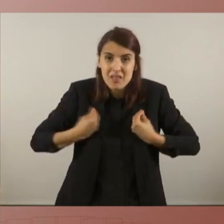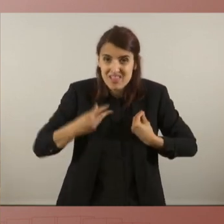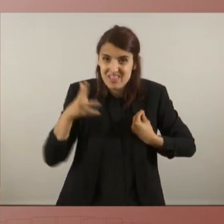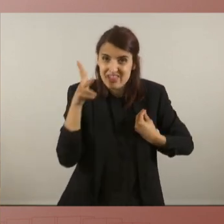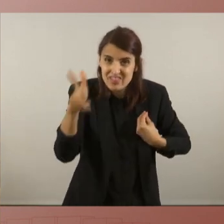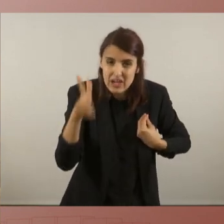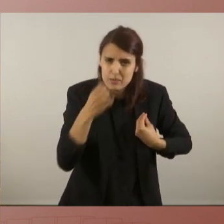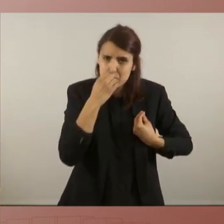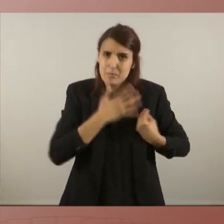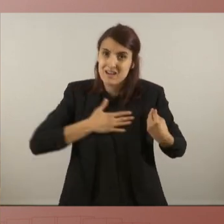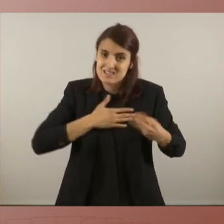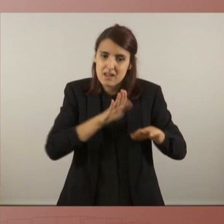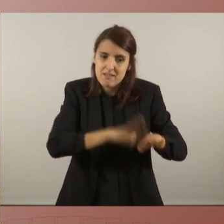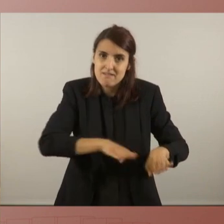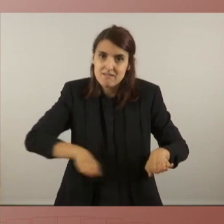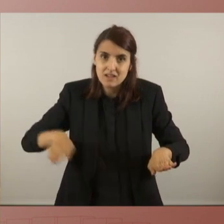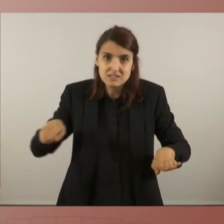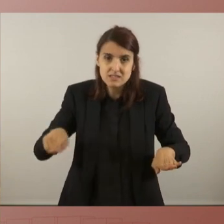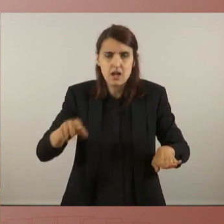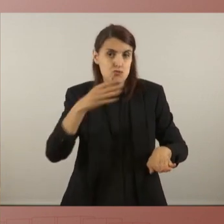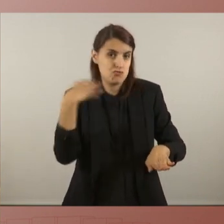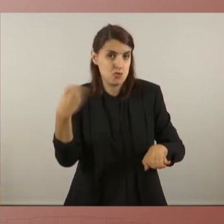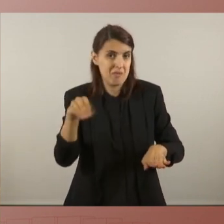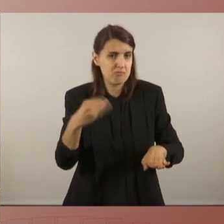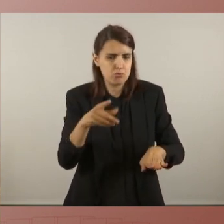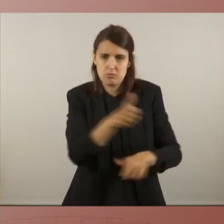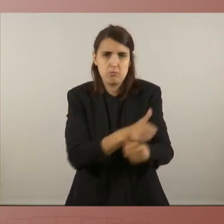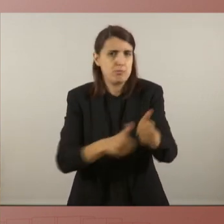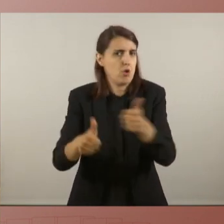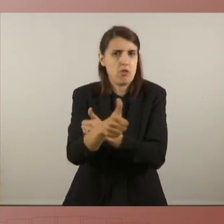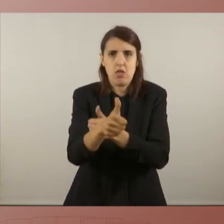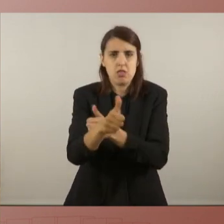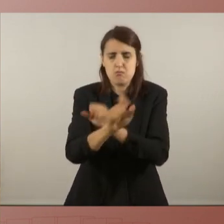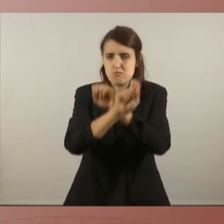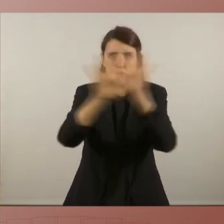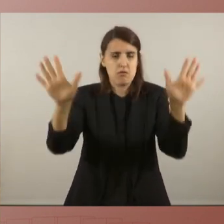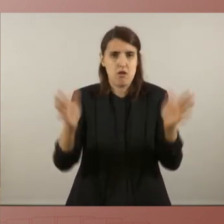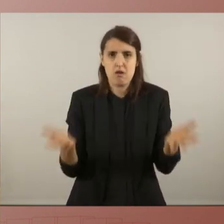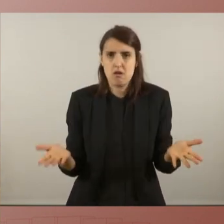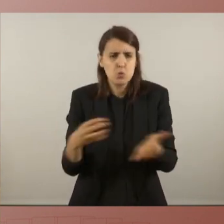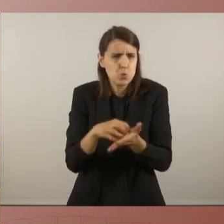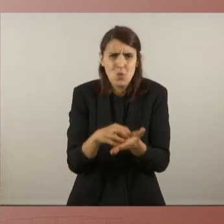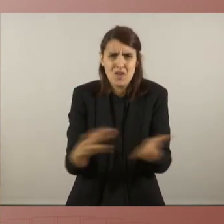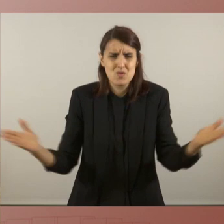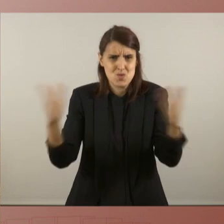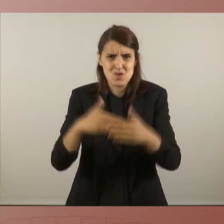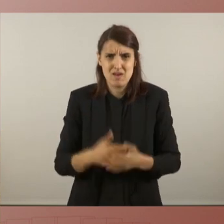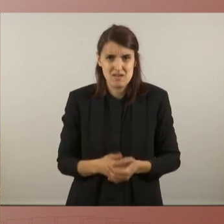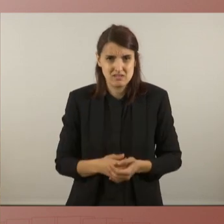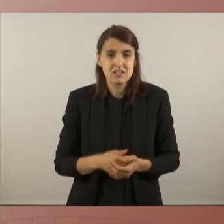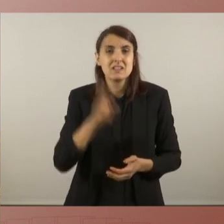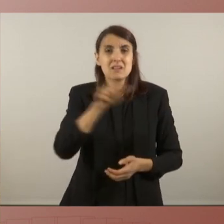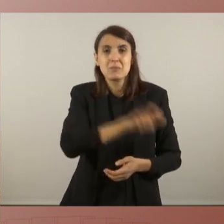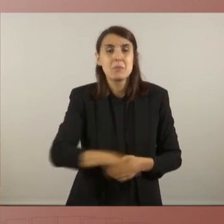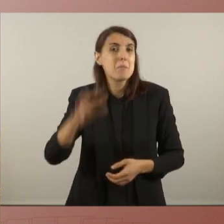de la infància i de la joventut hauria de ser una prioritat inqüestionable i sabem que el 50% de les mares